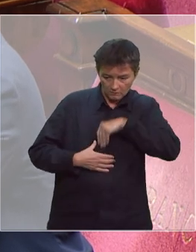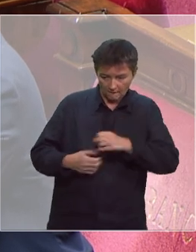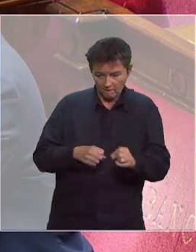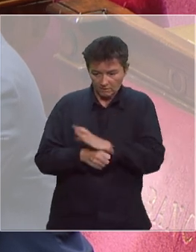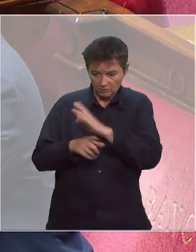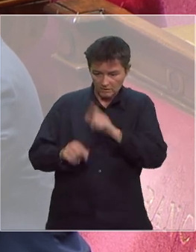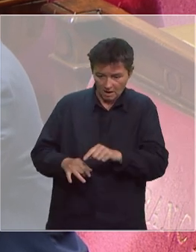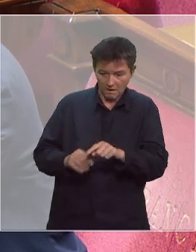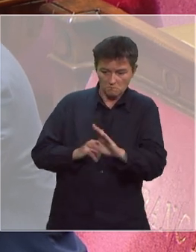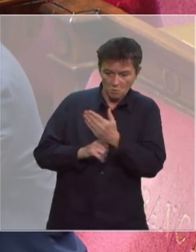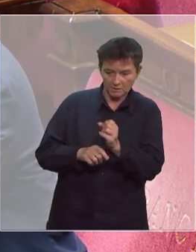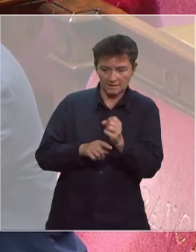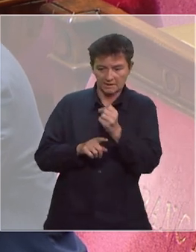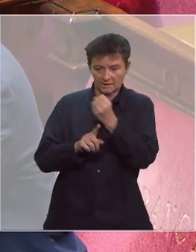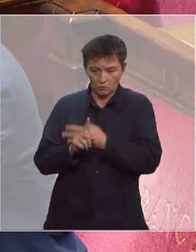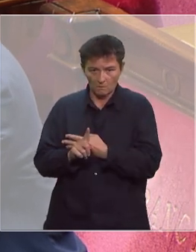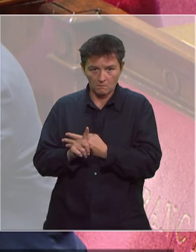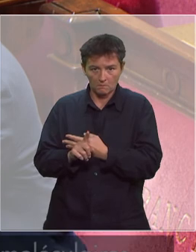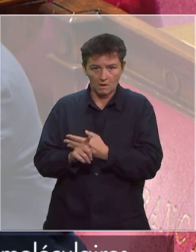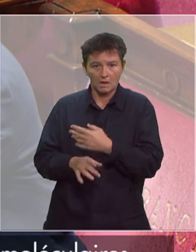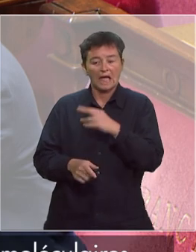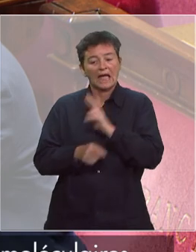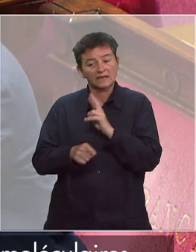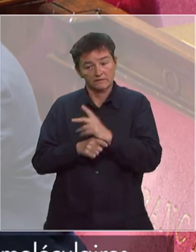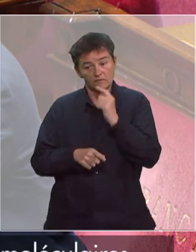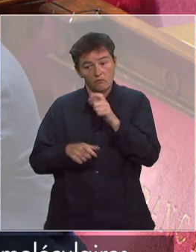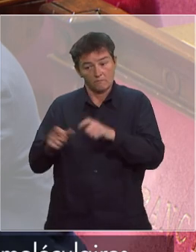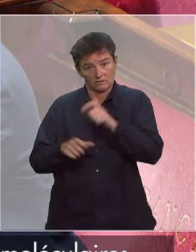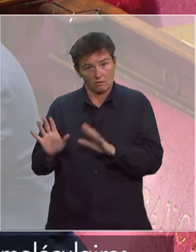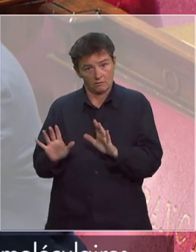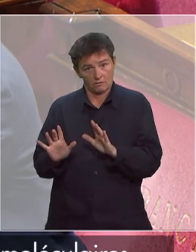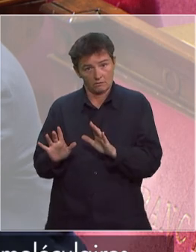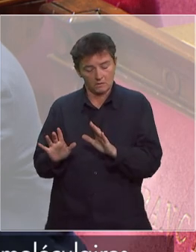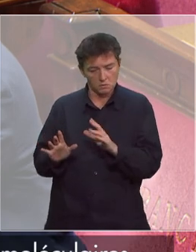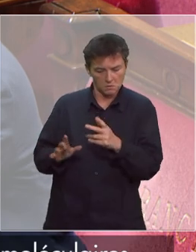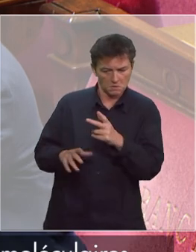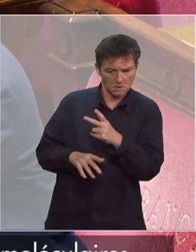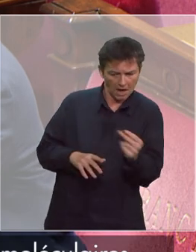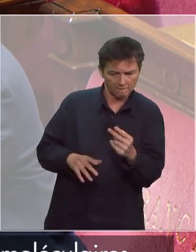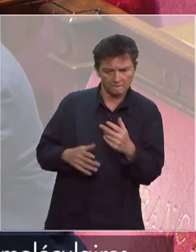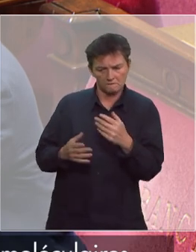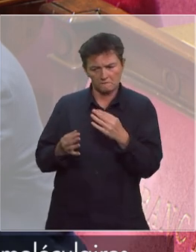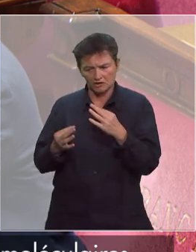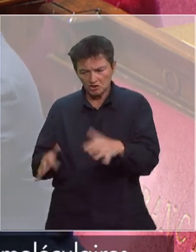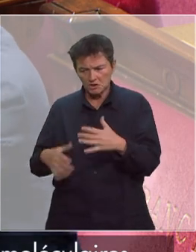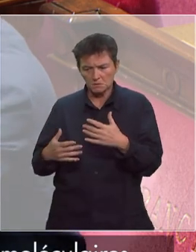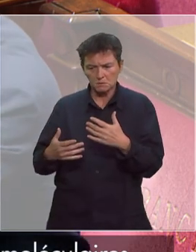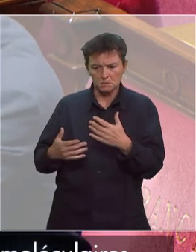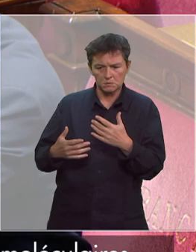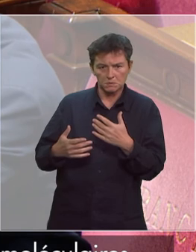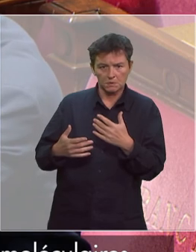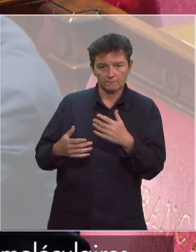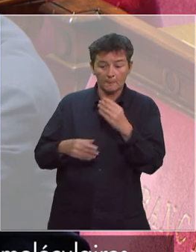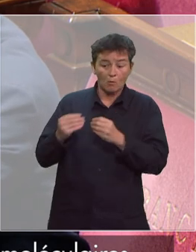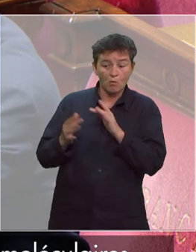des symptômes. Il est effectivement réservé à des personnes symptomatiques qui présentent des critères de gravité, des fragilités ou qui sont amenés à être en